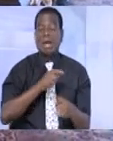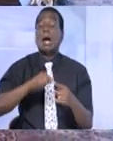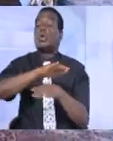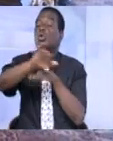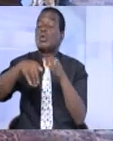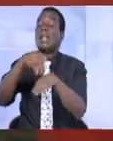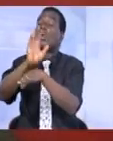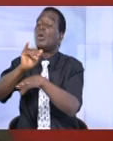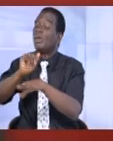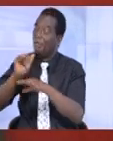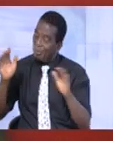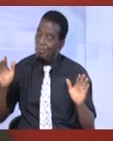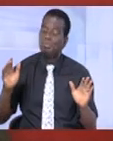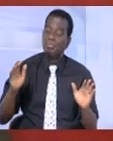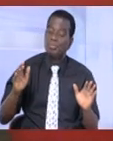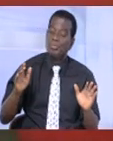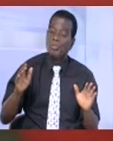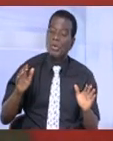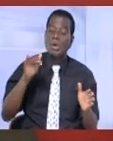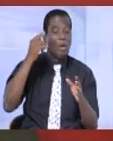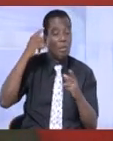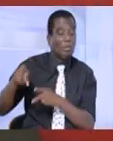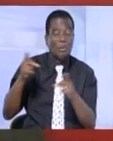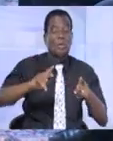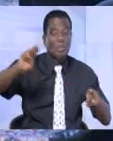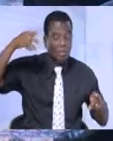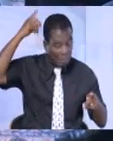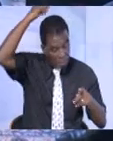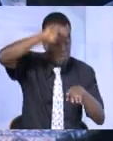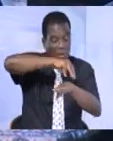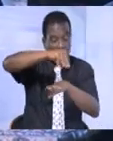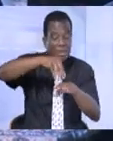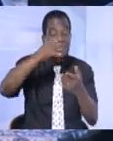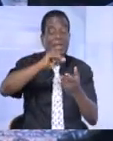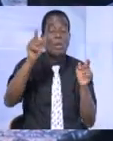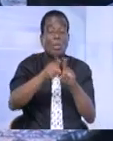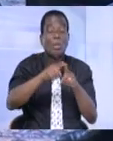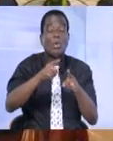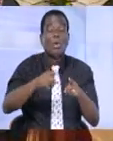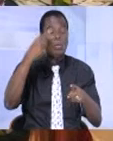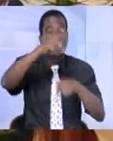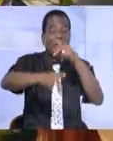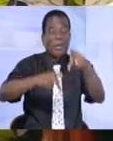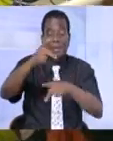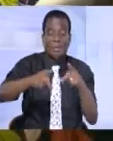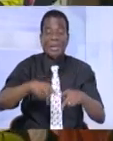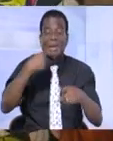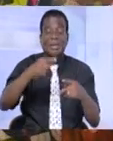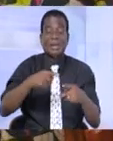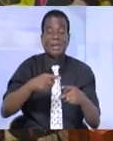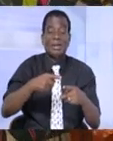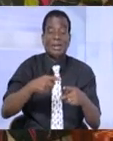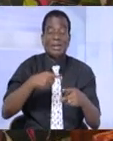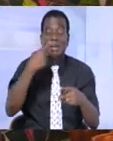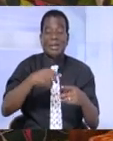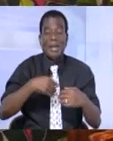d'Ivoire a subie dimanche 13 mars. Selon le premier ministre malien, c'est le moment où jamais pour les peuples épris de paix comme le Mali